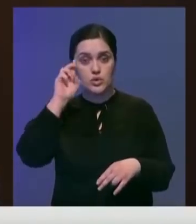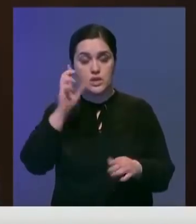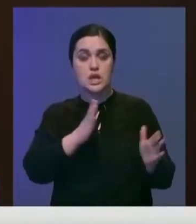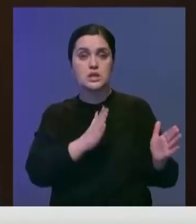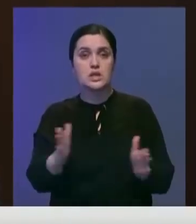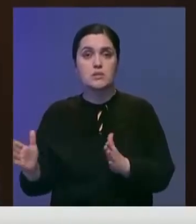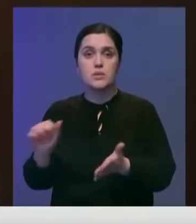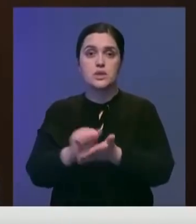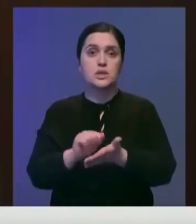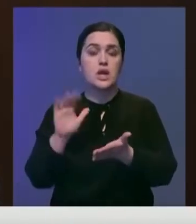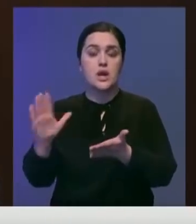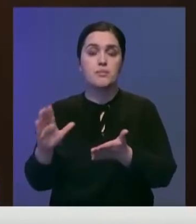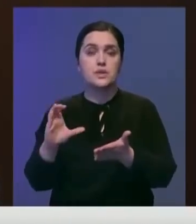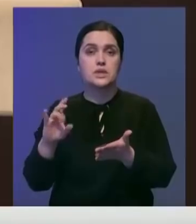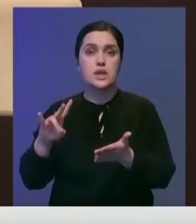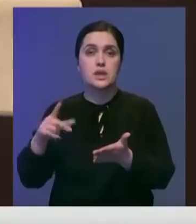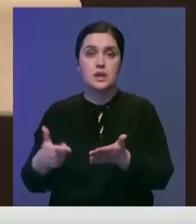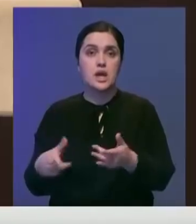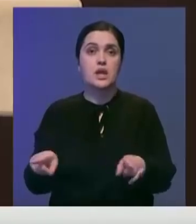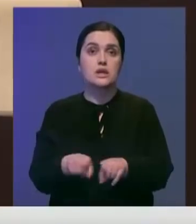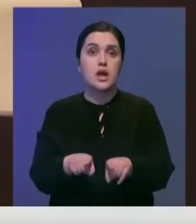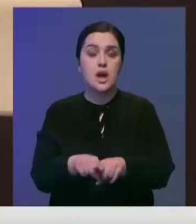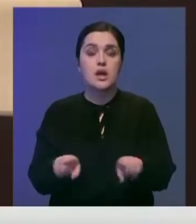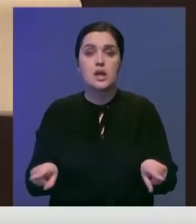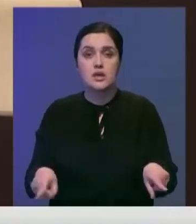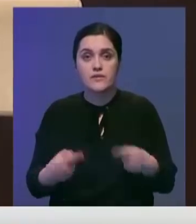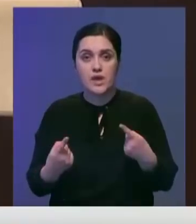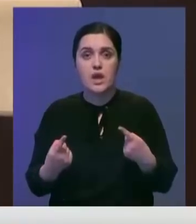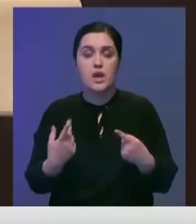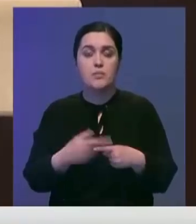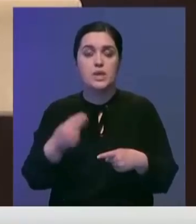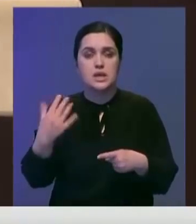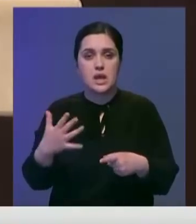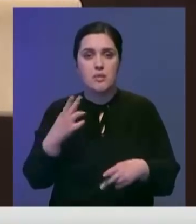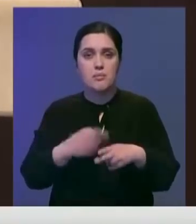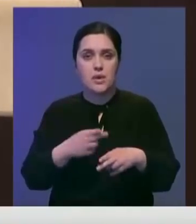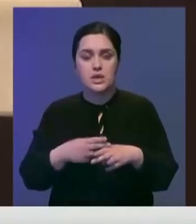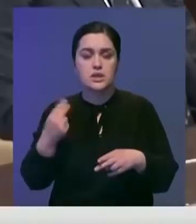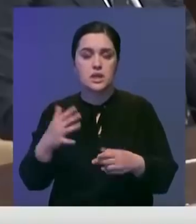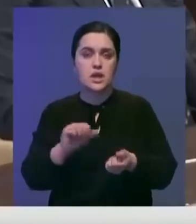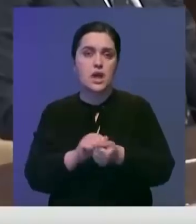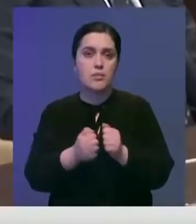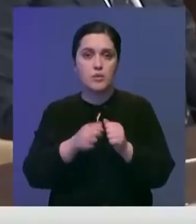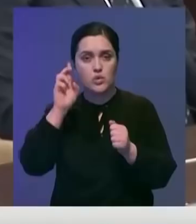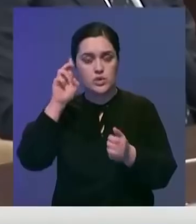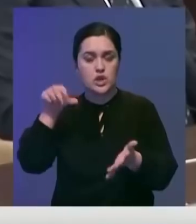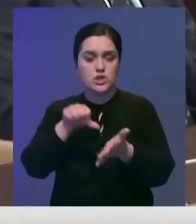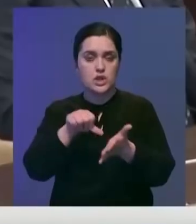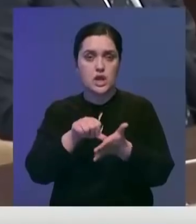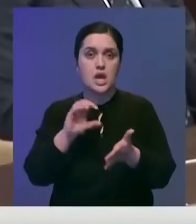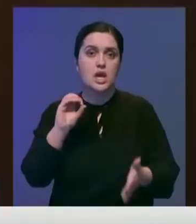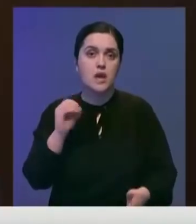стандартизации на уровне СНГ, а также развитию рынка драгоценных металлов и драгоценных камней в государствах, членах Евразийского